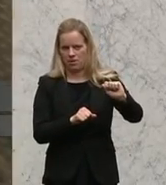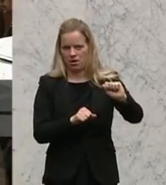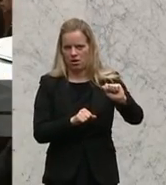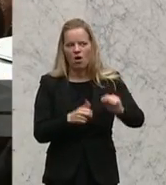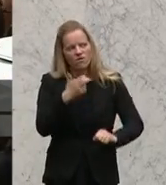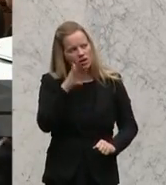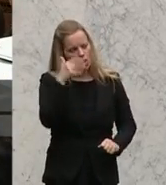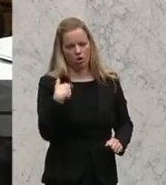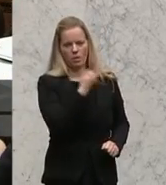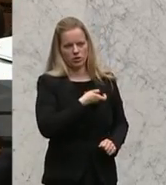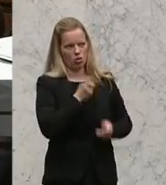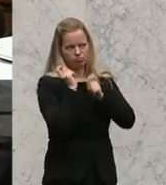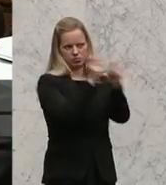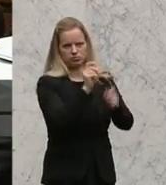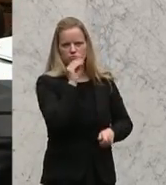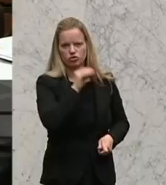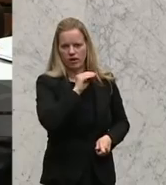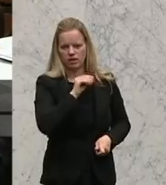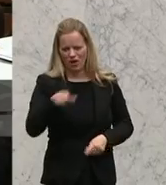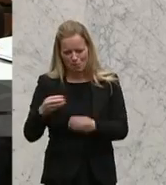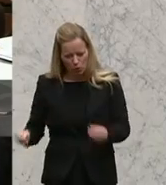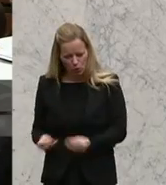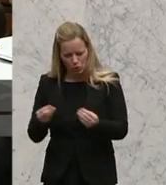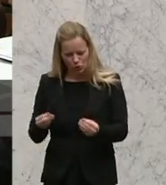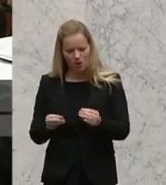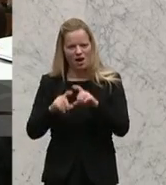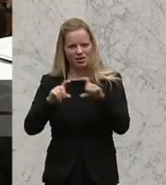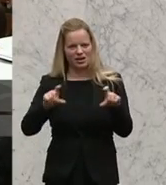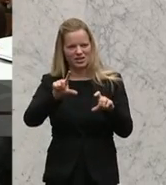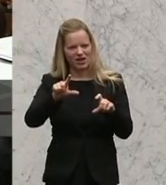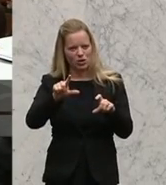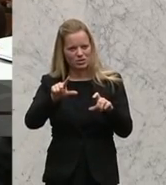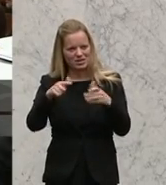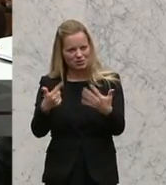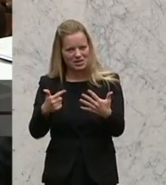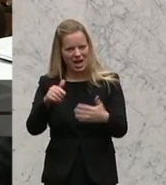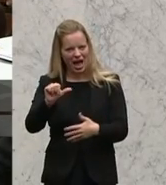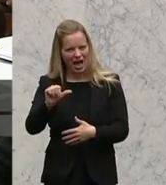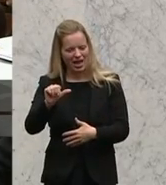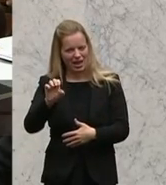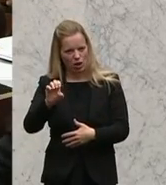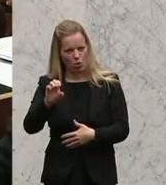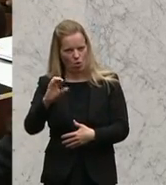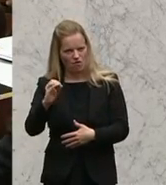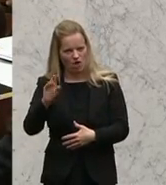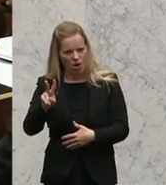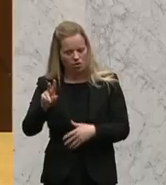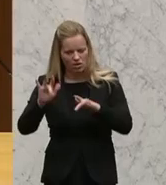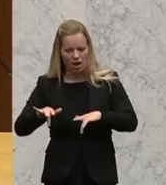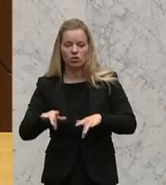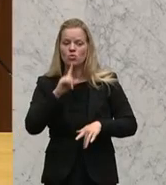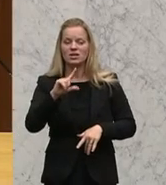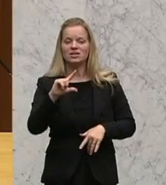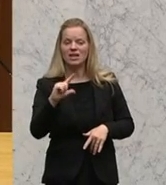das, was Sie hier in Ihrer Begründung mitliefern, nämlich diesen Artikel 72 AEUV, der sieht nur vor, dass man von Sekundärrecht, europäischem